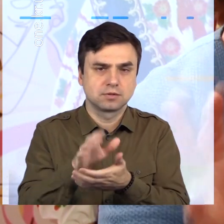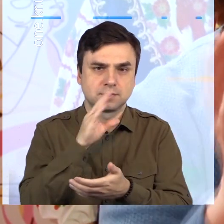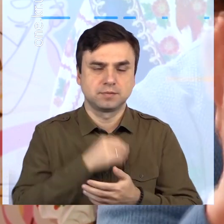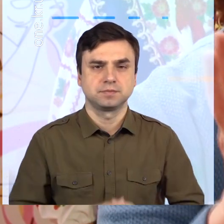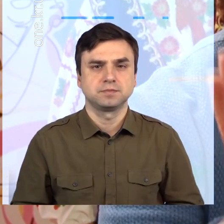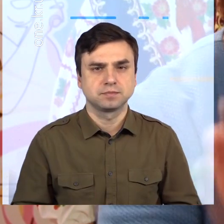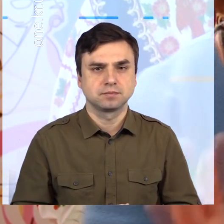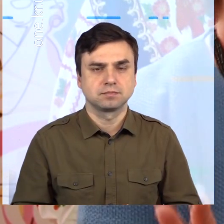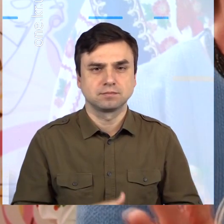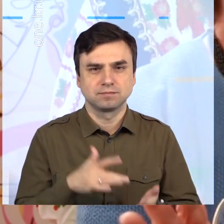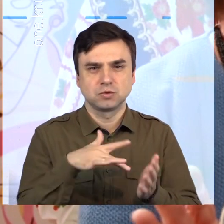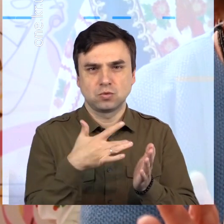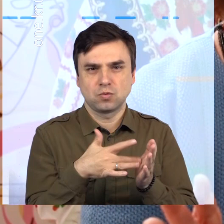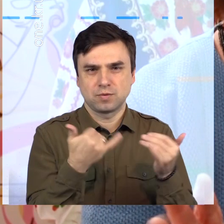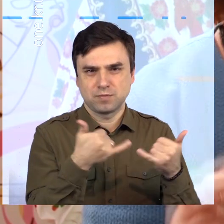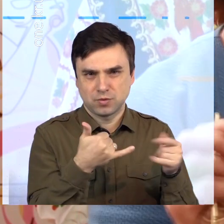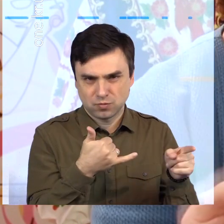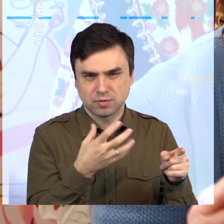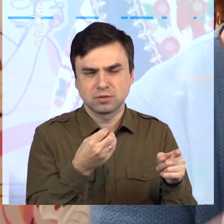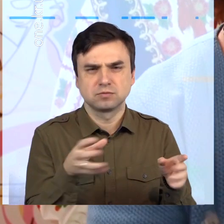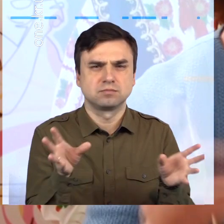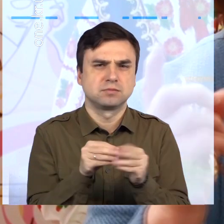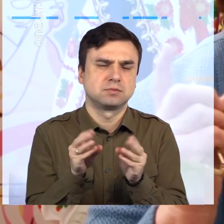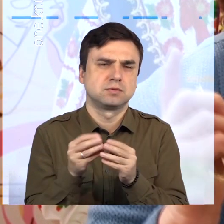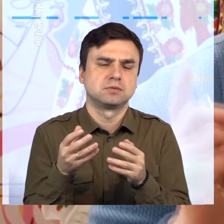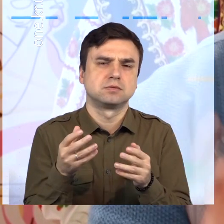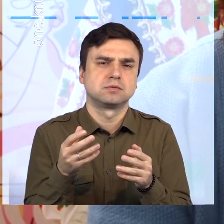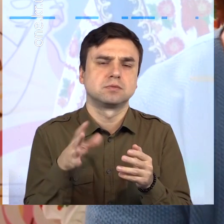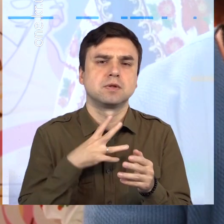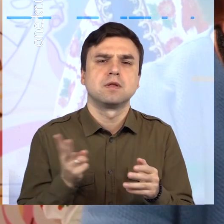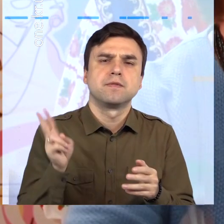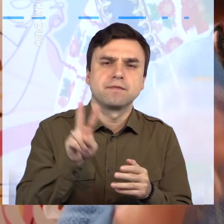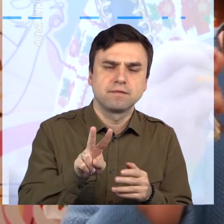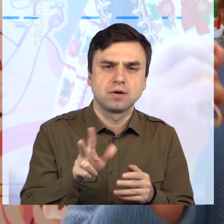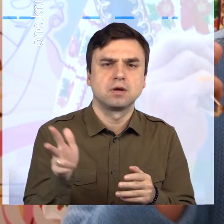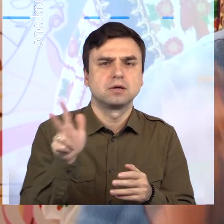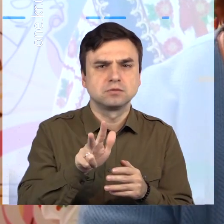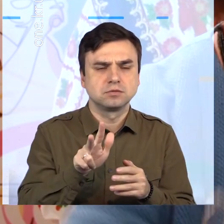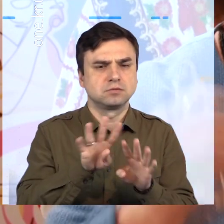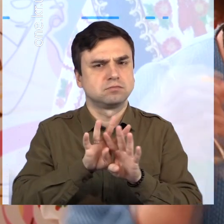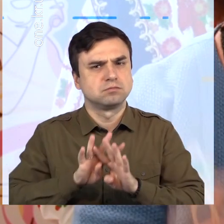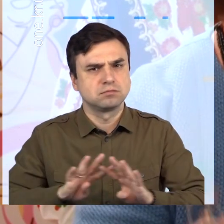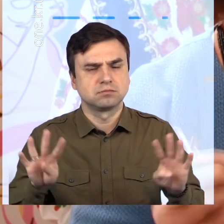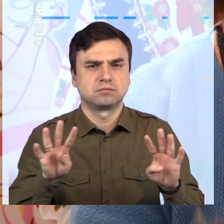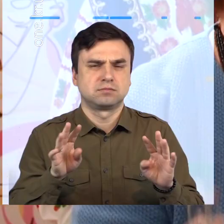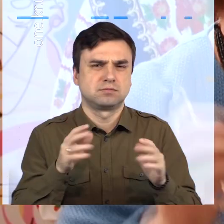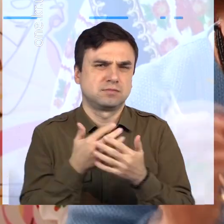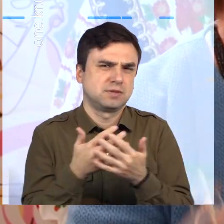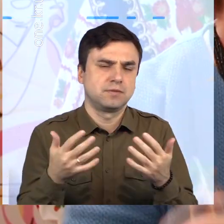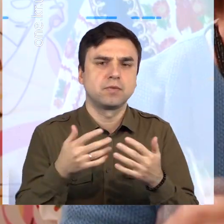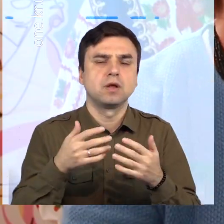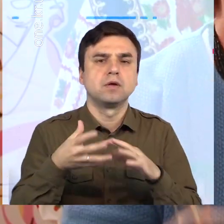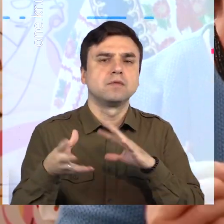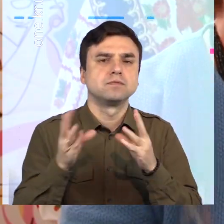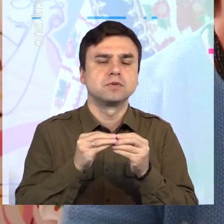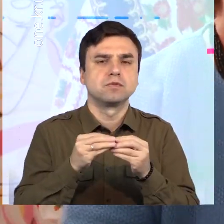ми індивідуально не в'єдняємося. Це важливо. Ми сьогодні приїхали однією командою, ми вже успіли спілкуватися, розповідати друг